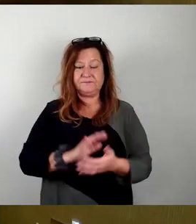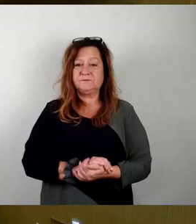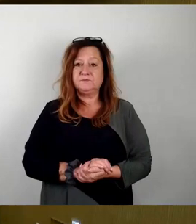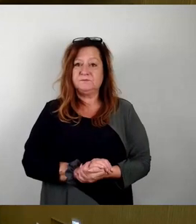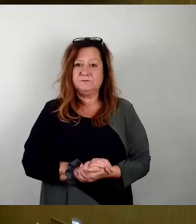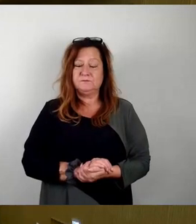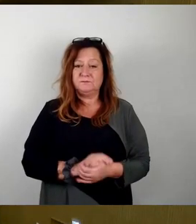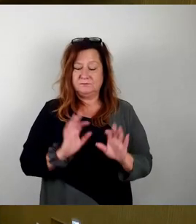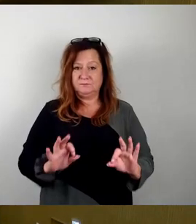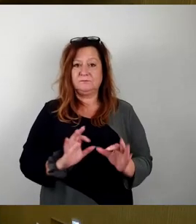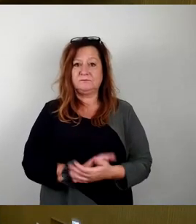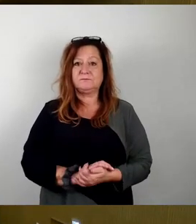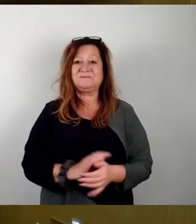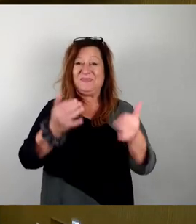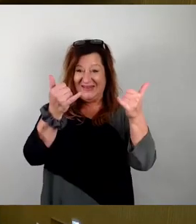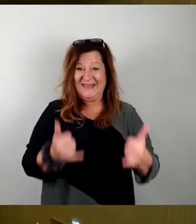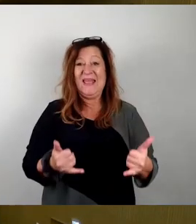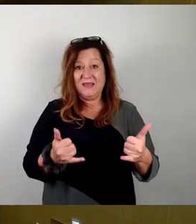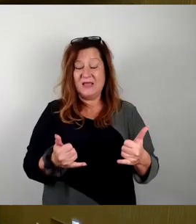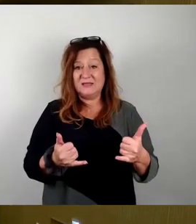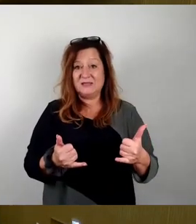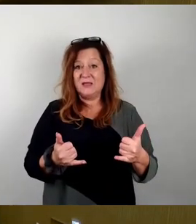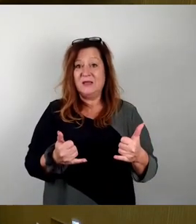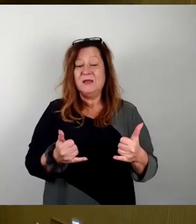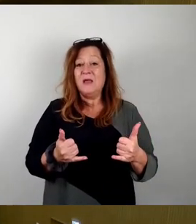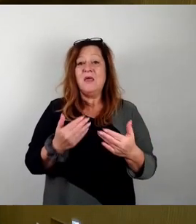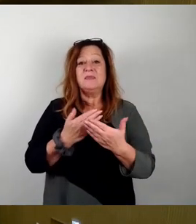So, jetzt kommen wir tatsächlich zum Tagesordnungspunkt 14.